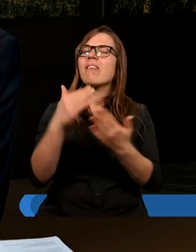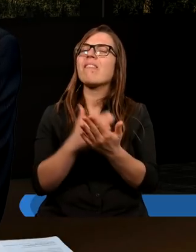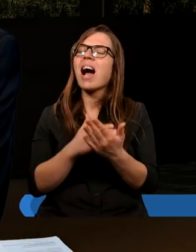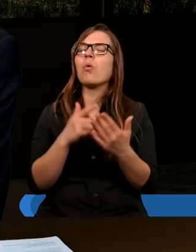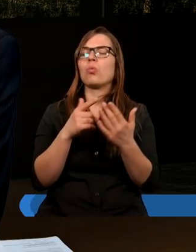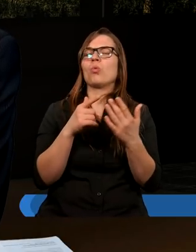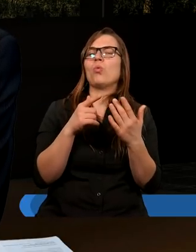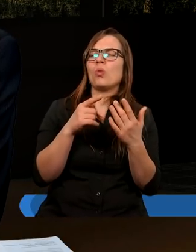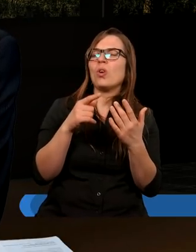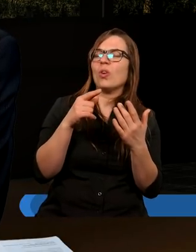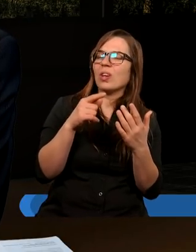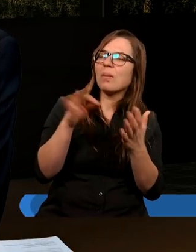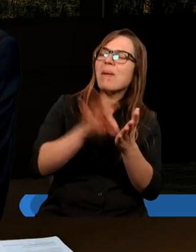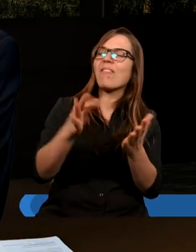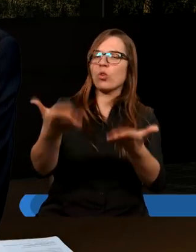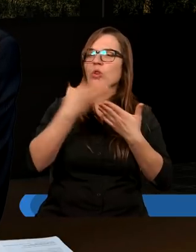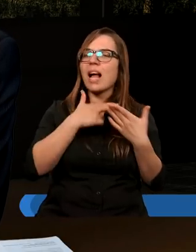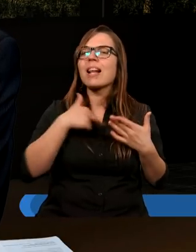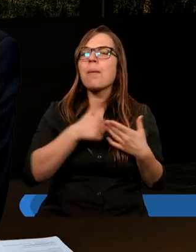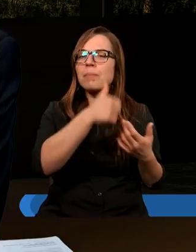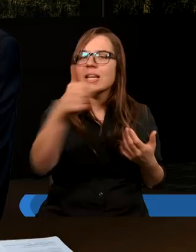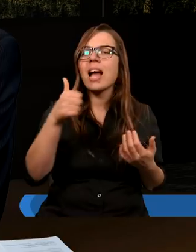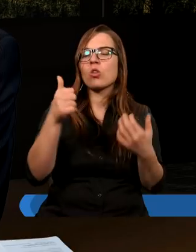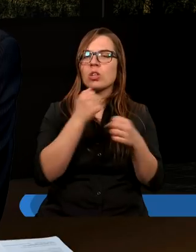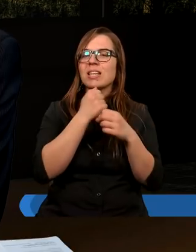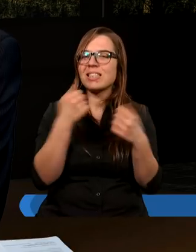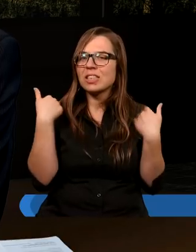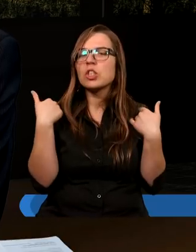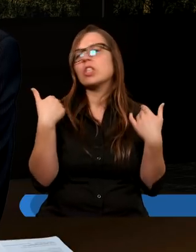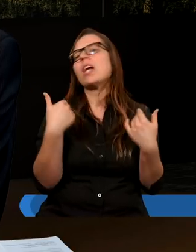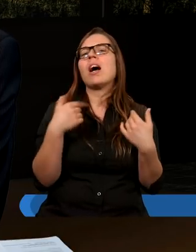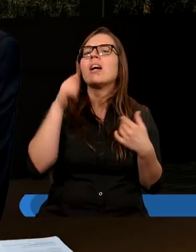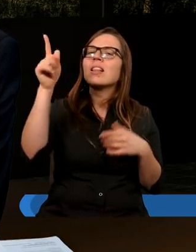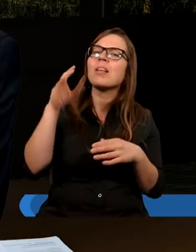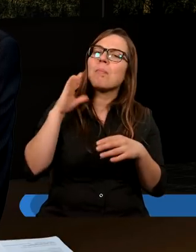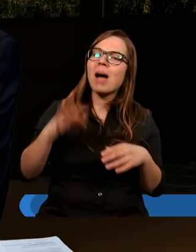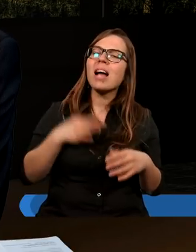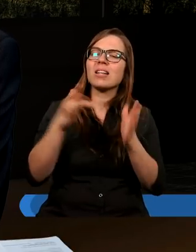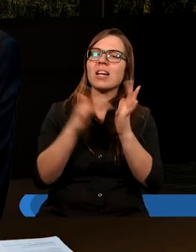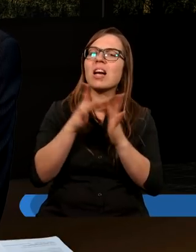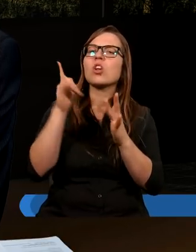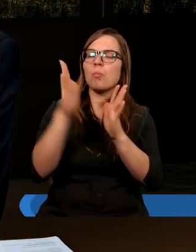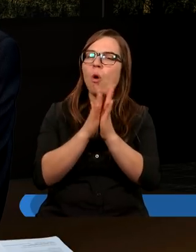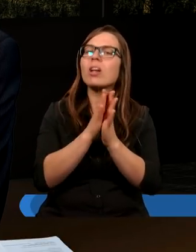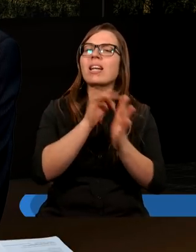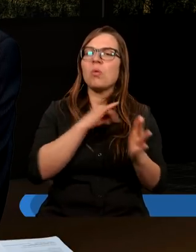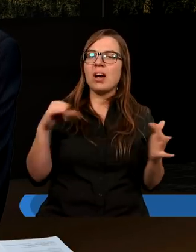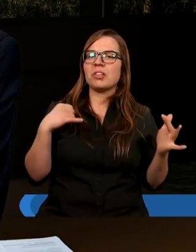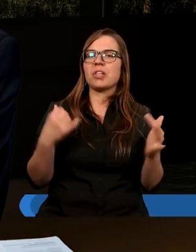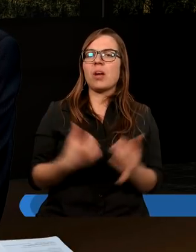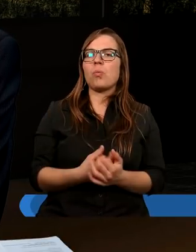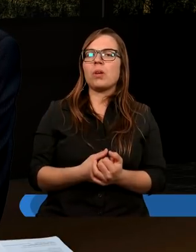warunkujących i gwarantujących jedność, o którą ty, Panie Jezu, modliłeś się